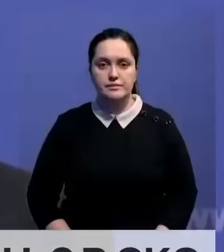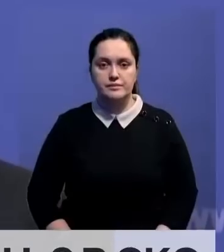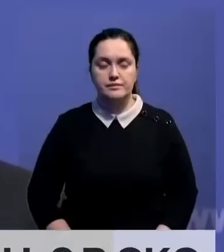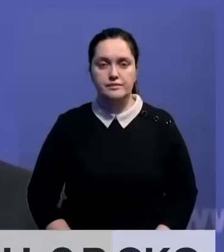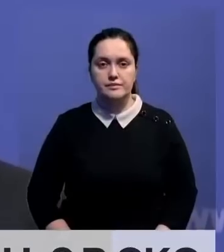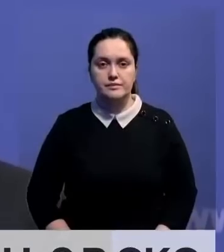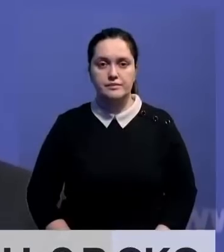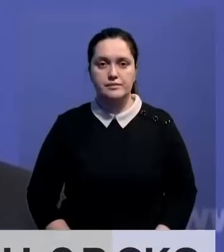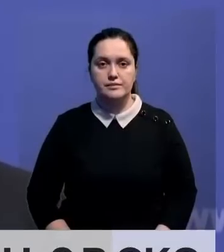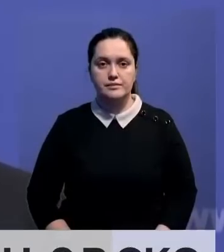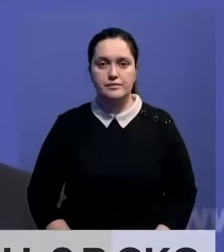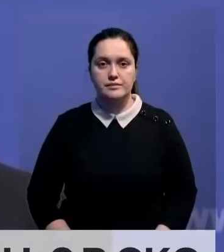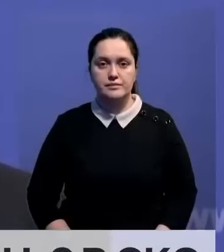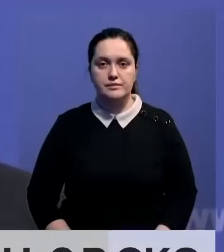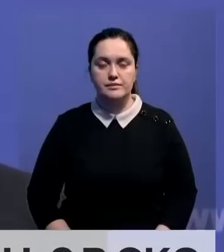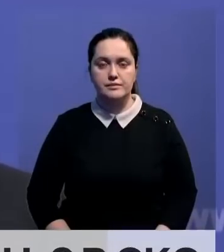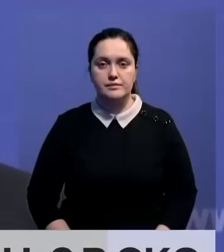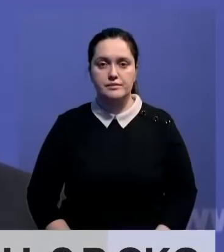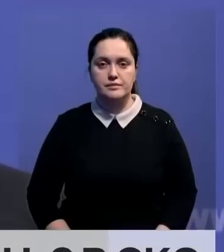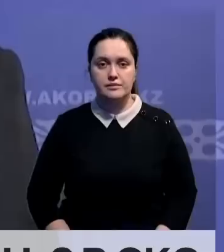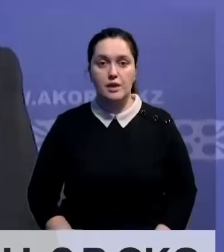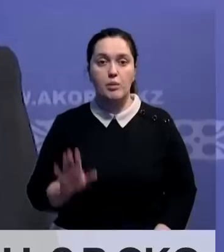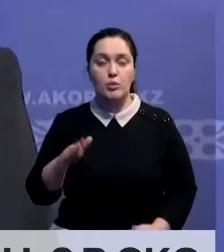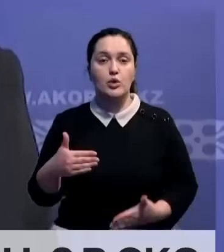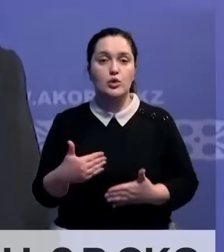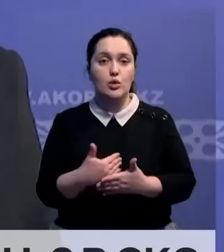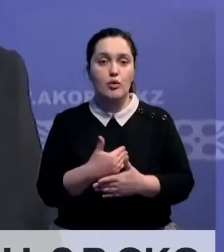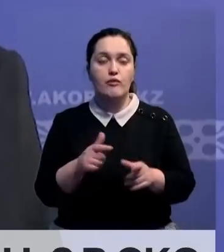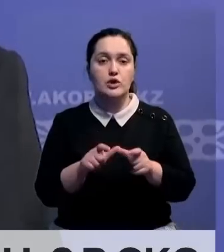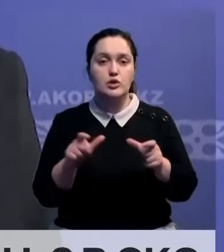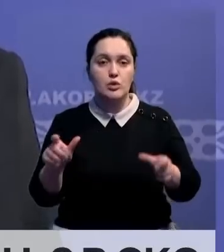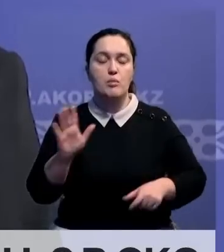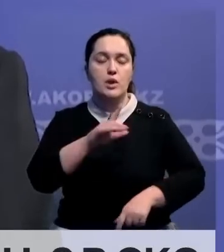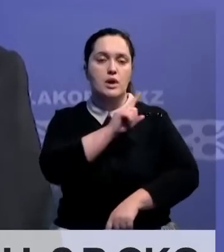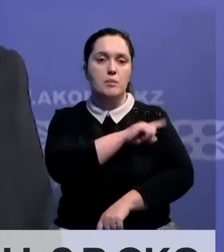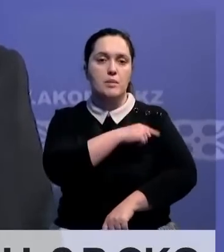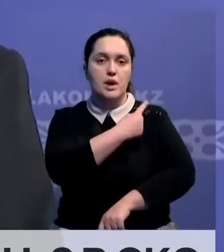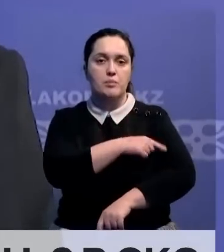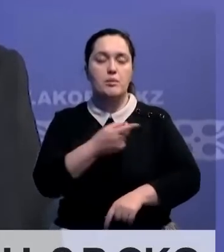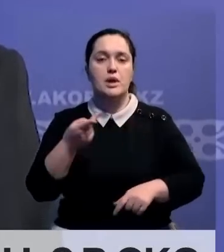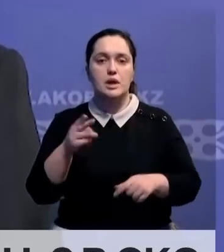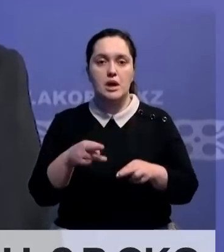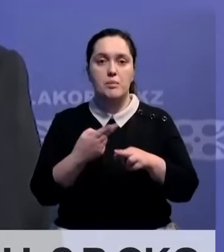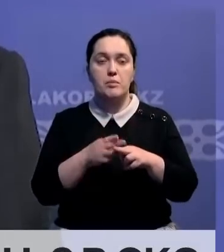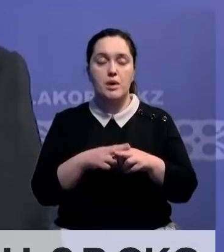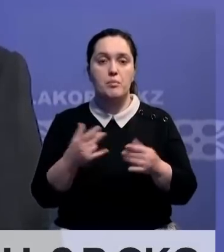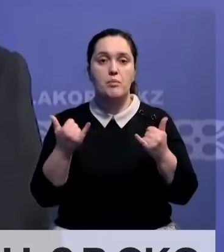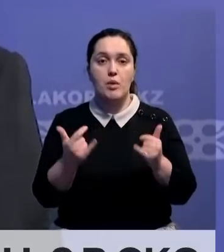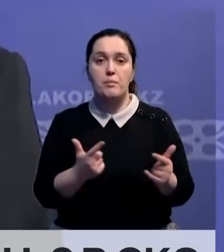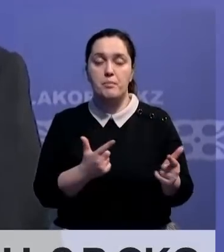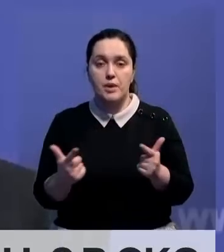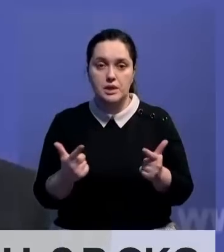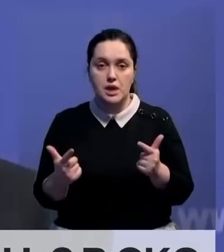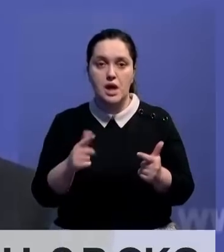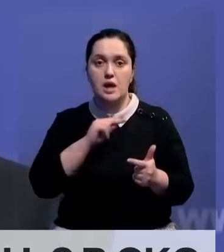Мы планируем в этом году строить новые школы и медицинские учреждения. Для этого сегодня мы проводим подготовительную